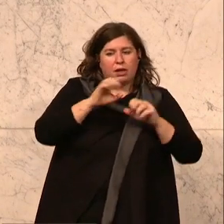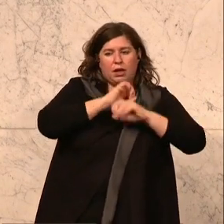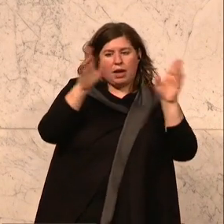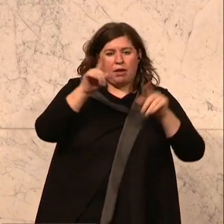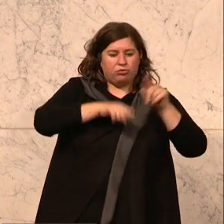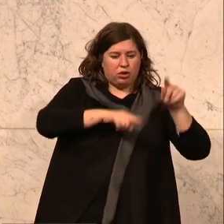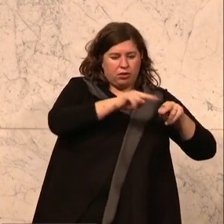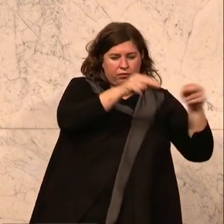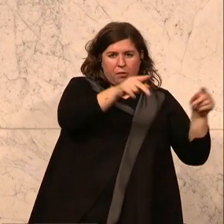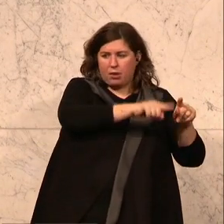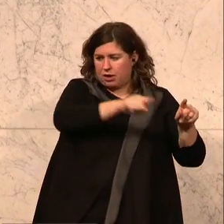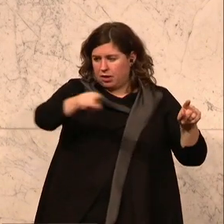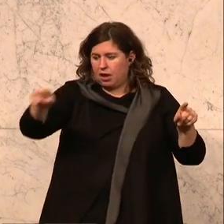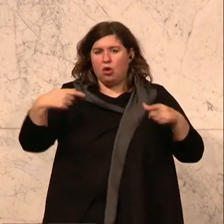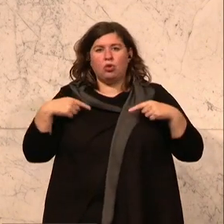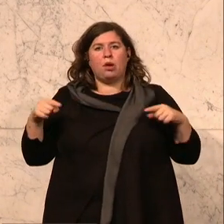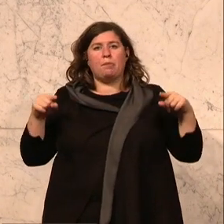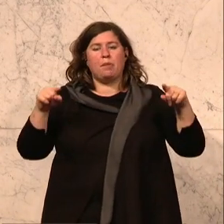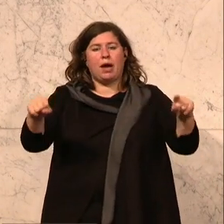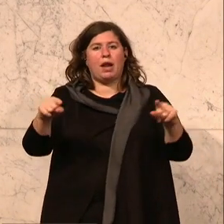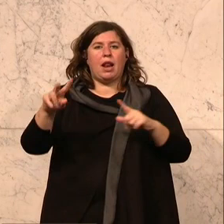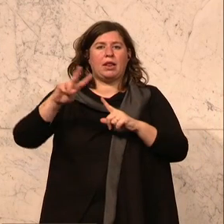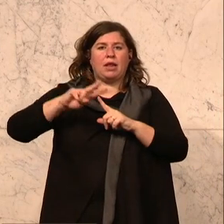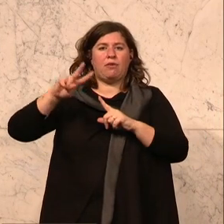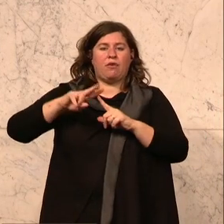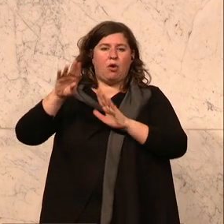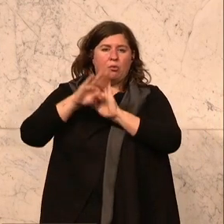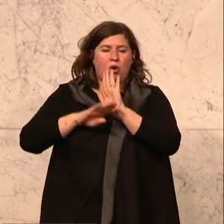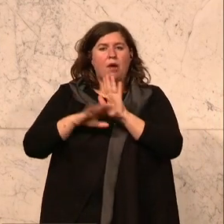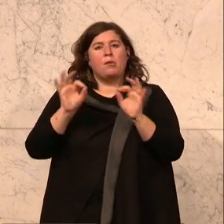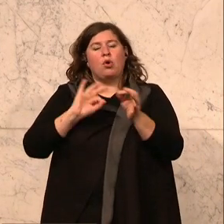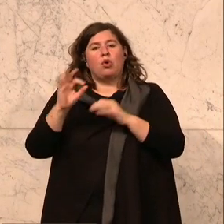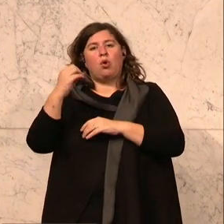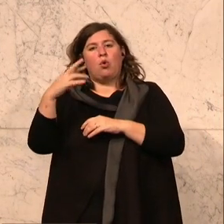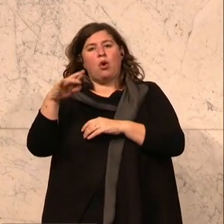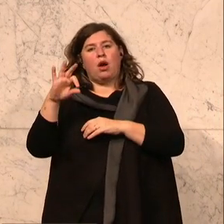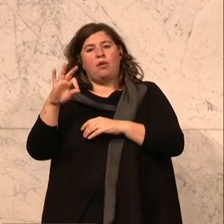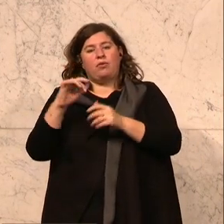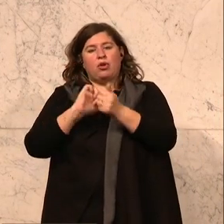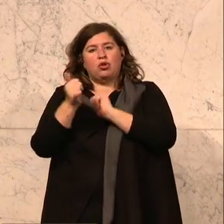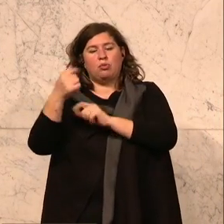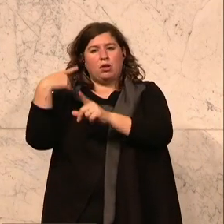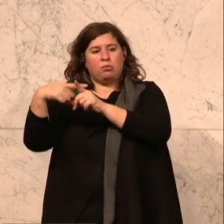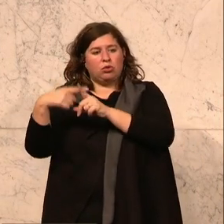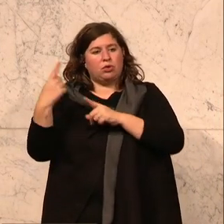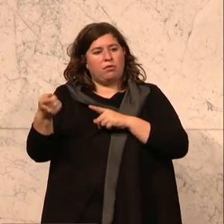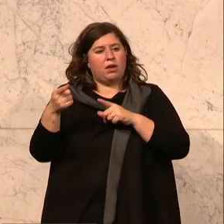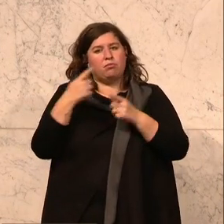Verbänden und parallel zu dem TV-Programm bzw. zum ORF Sport Plus werden auch Gespräche geführt, um parallel